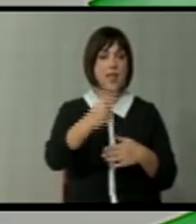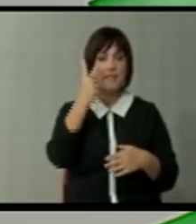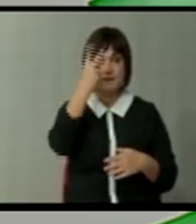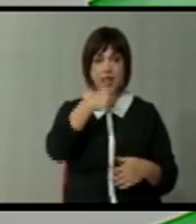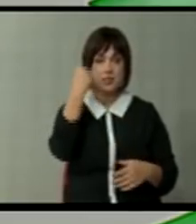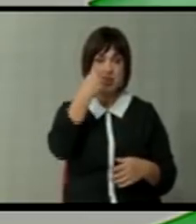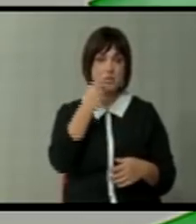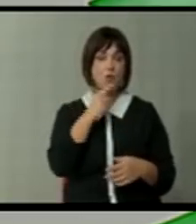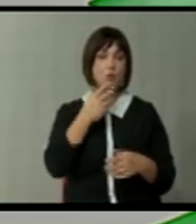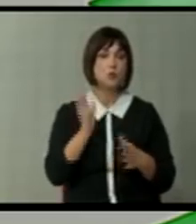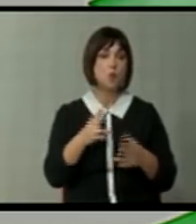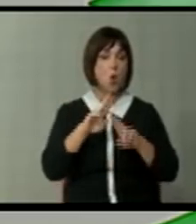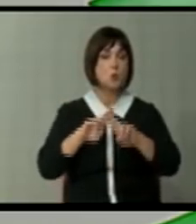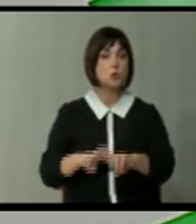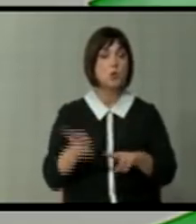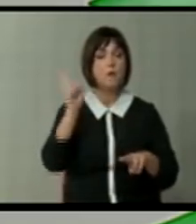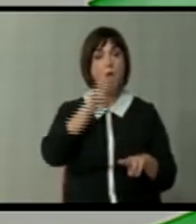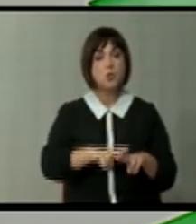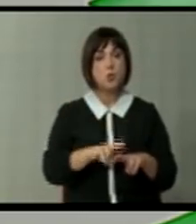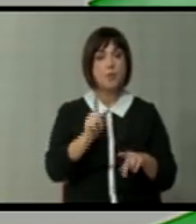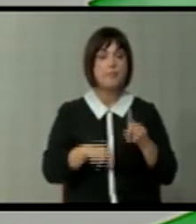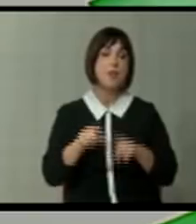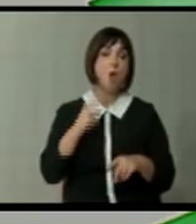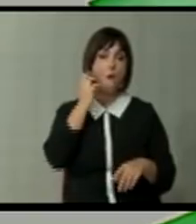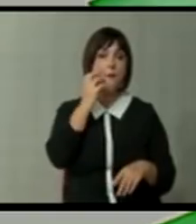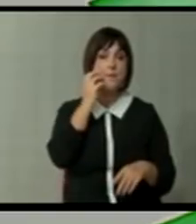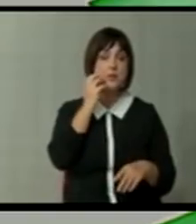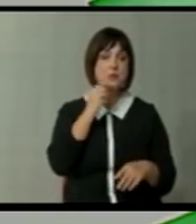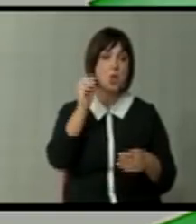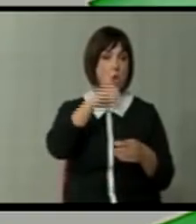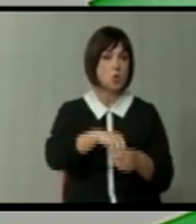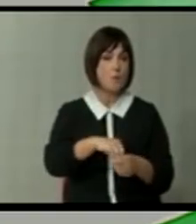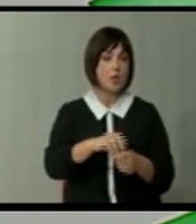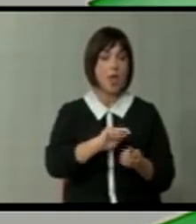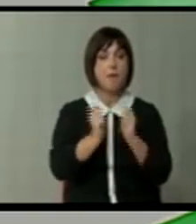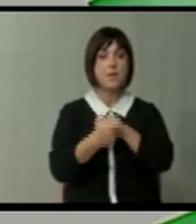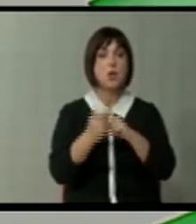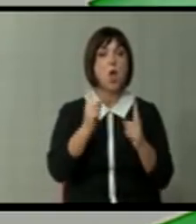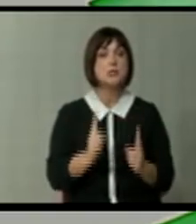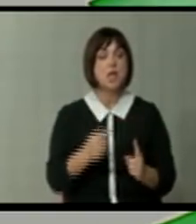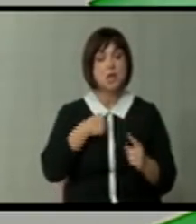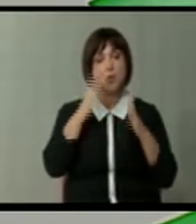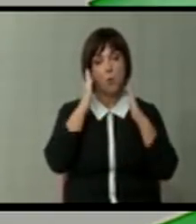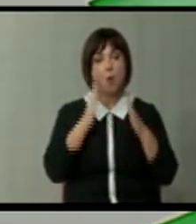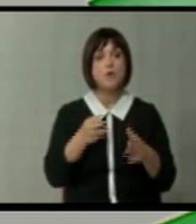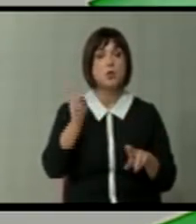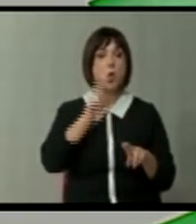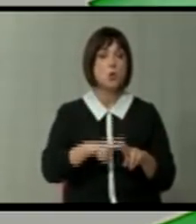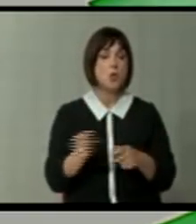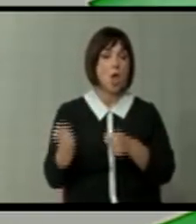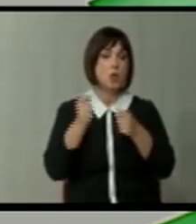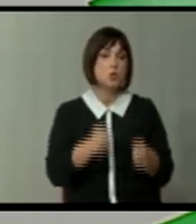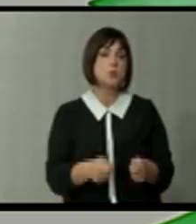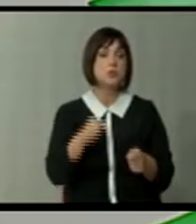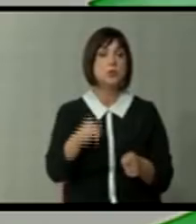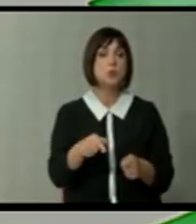недели, колку што остануваат, нели до одлуката, да некој во Брисел дополнително ги менува ставовите. Јас сум уверен дека одлуката е веќе донесени